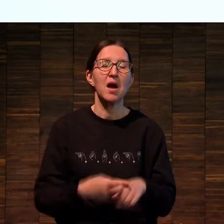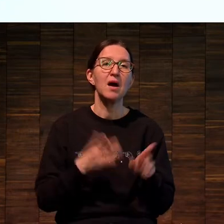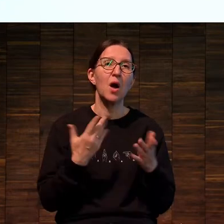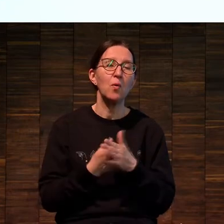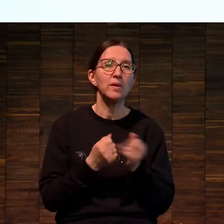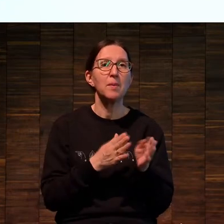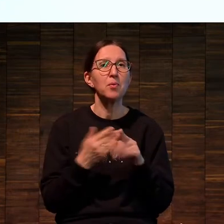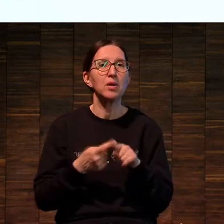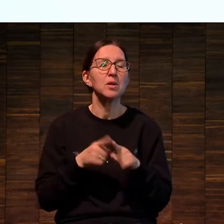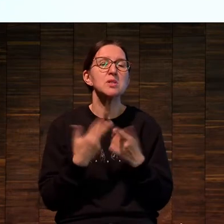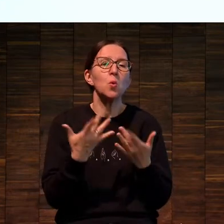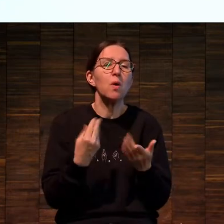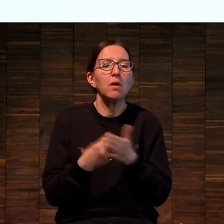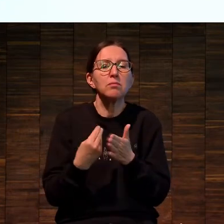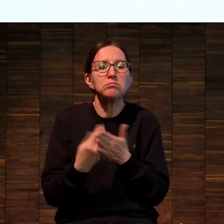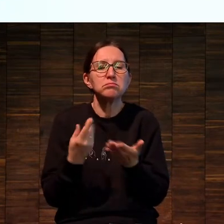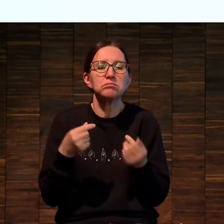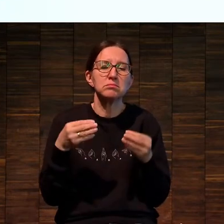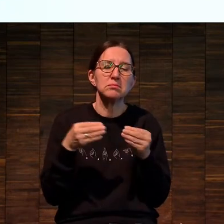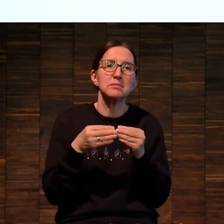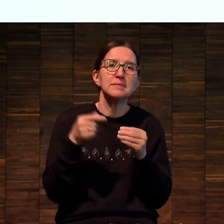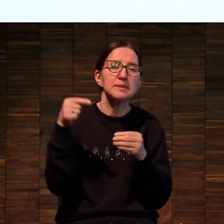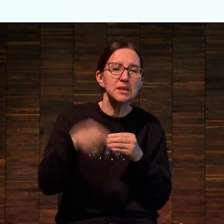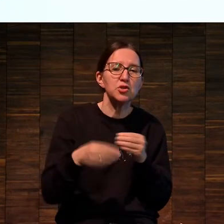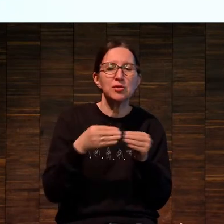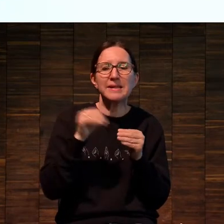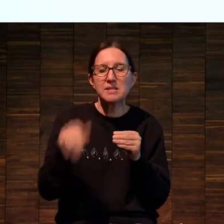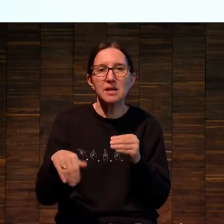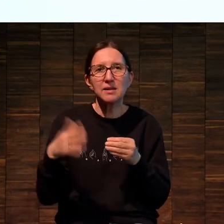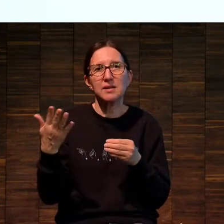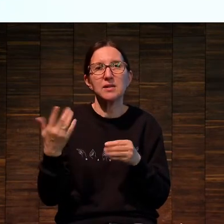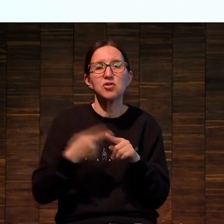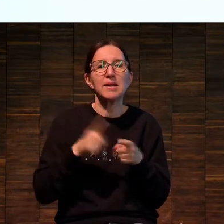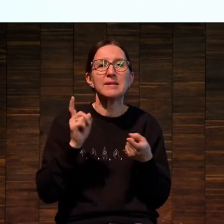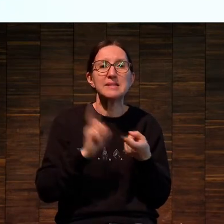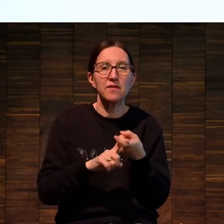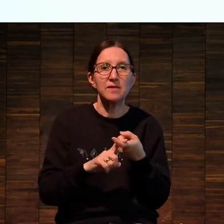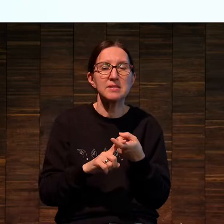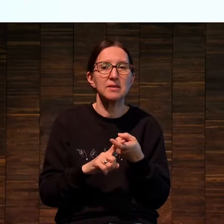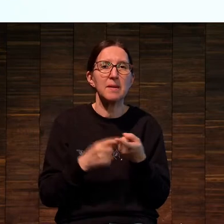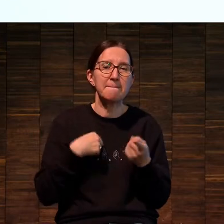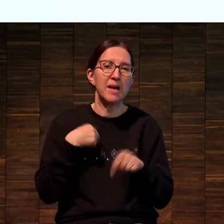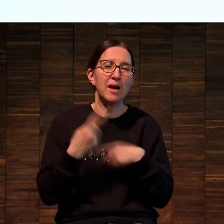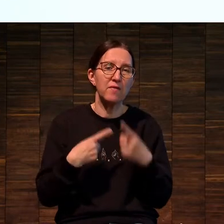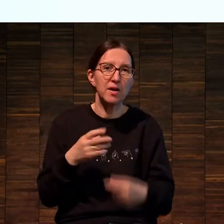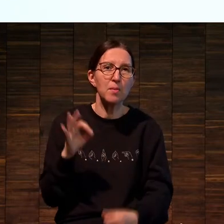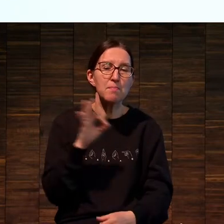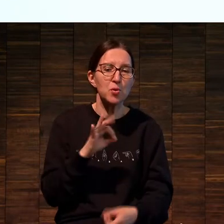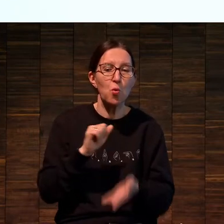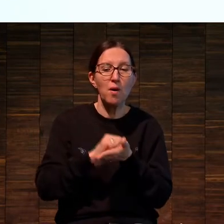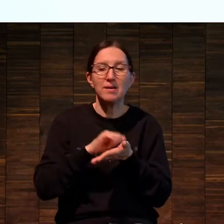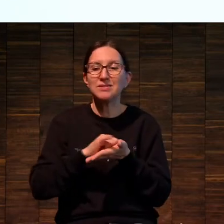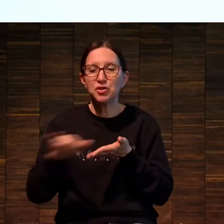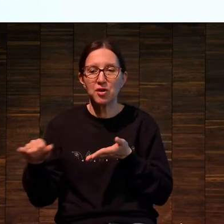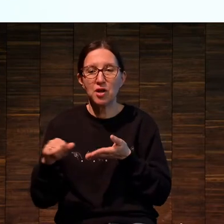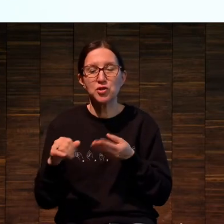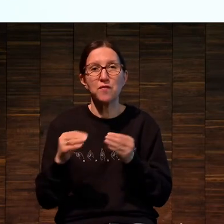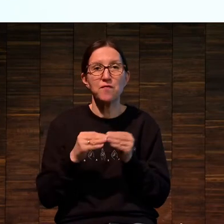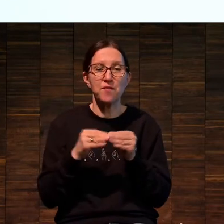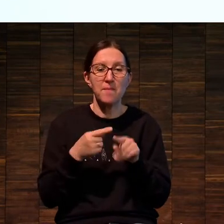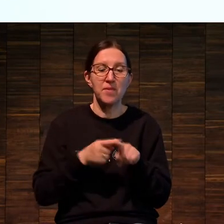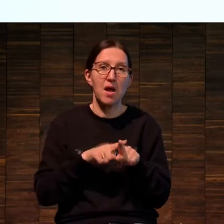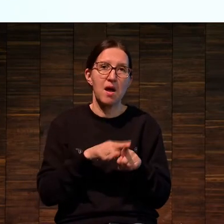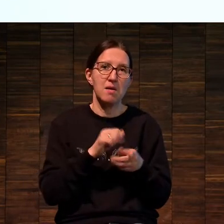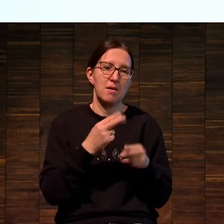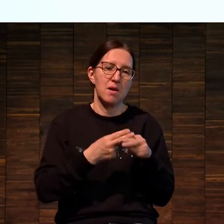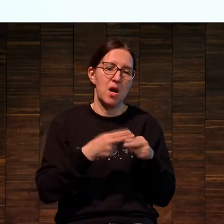порядок тысячи, десятки тысяч? Ну, смотрите, это зависит от... Если мы говорим про тираж и стойкость с афортной